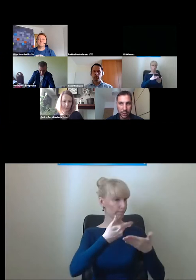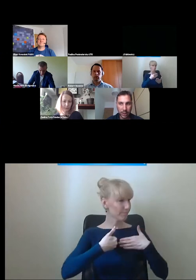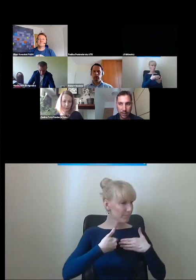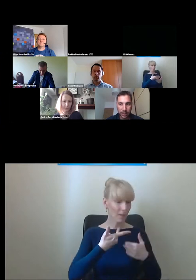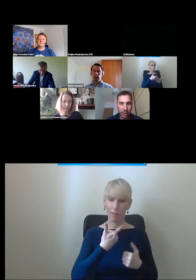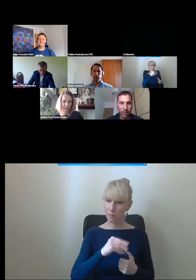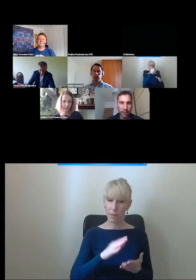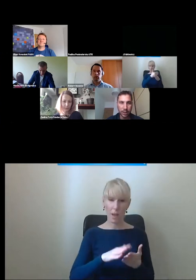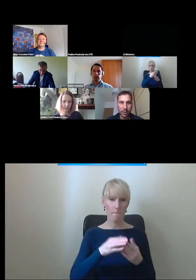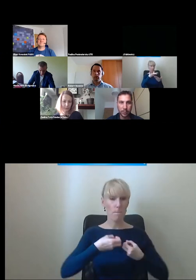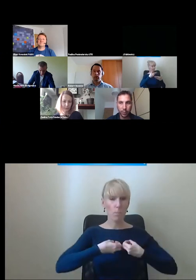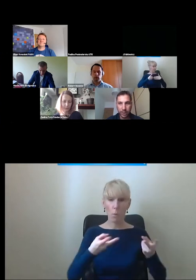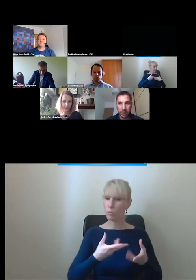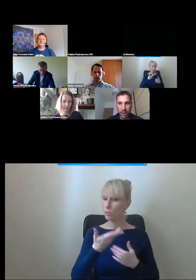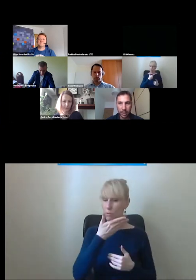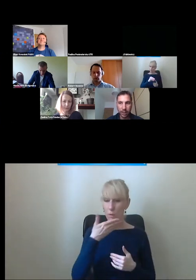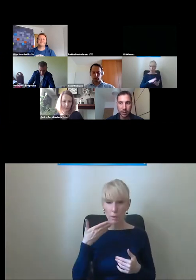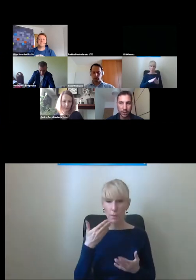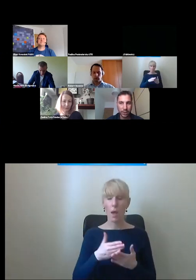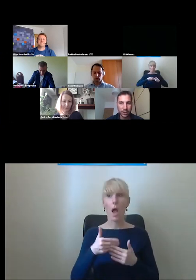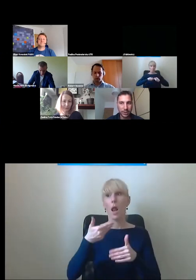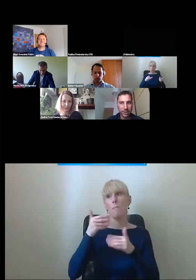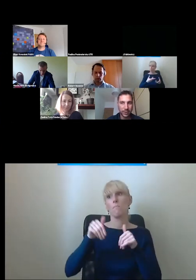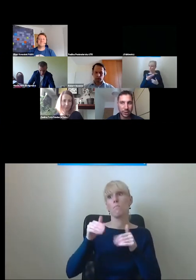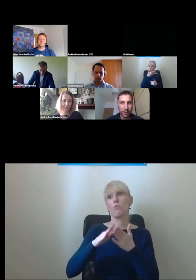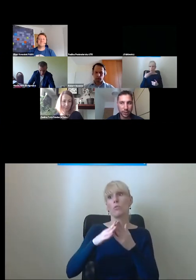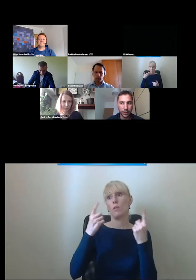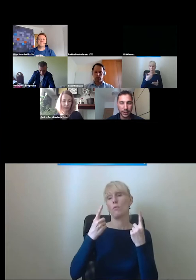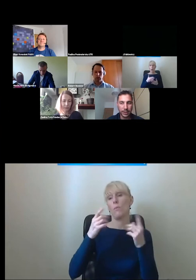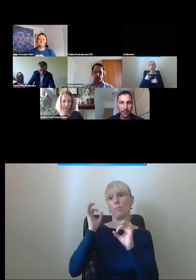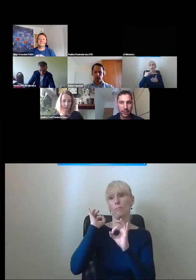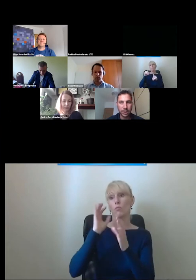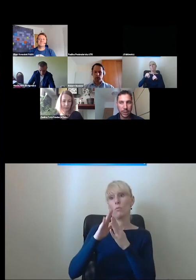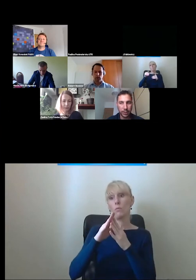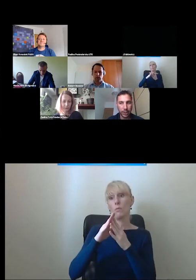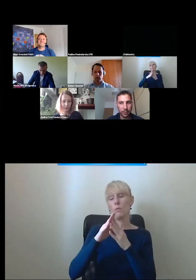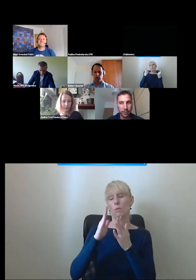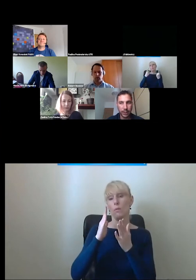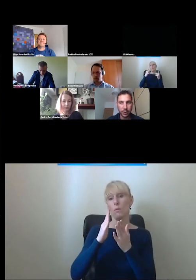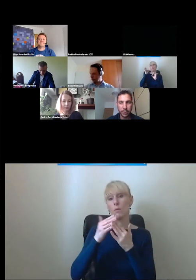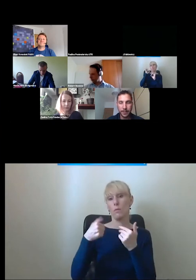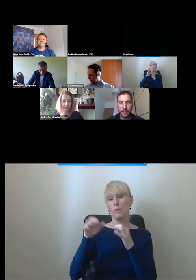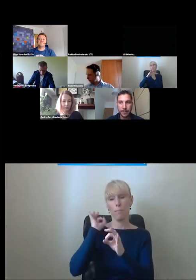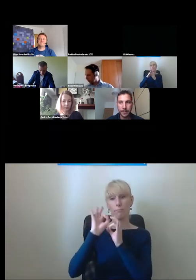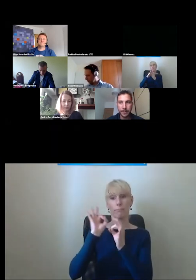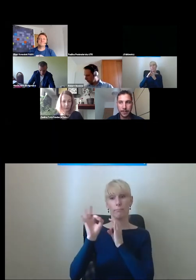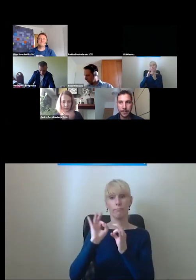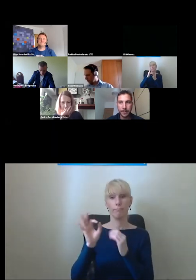przekazuje publicznie. Można oczywiście zadzwonić do pogotowia i zapytać. Słyszałem o takim przypadku.